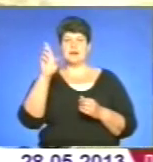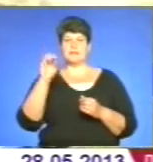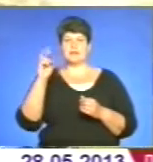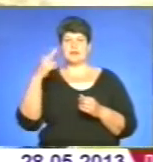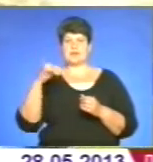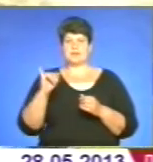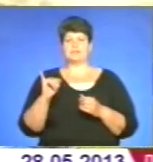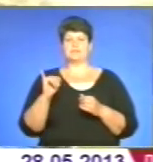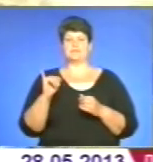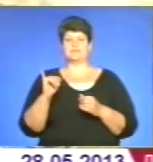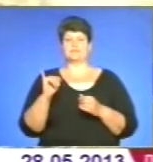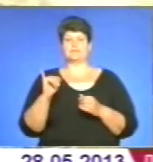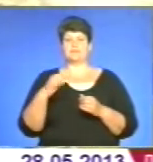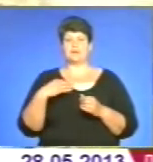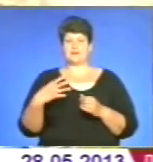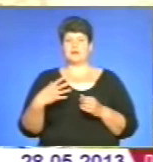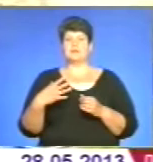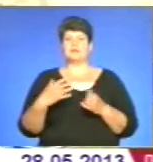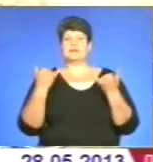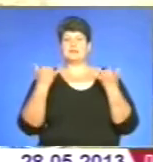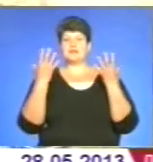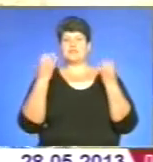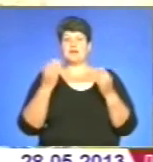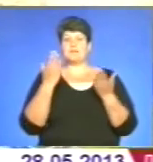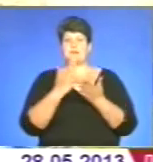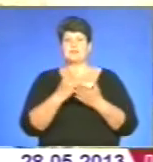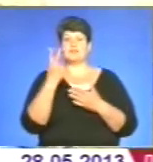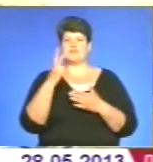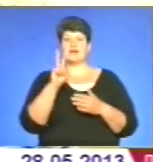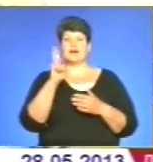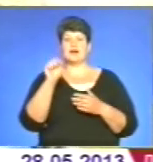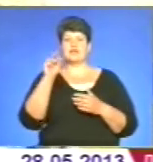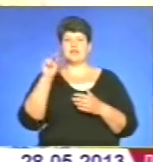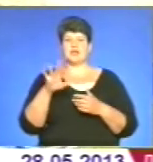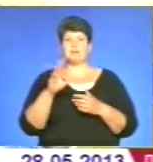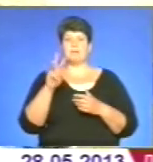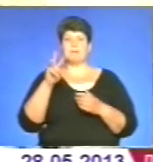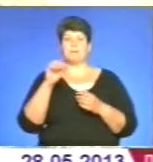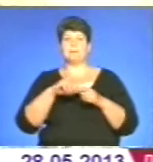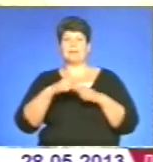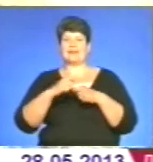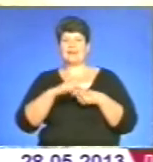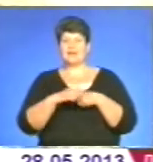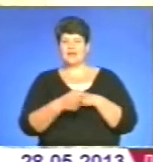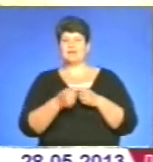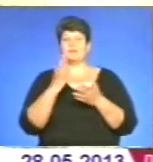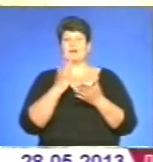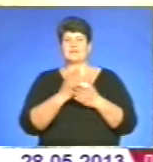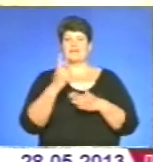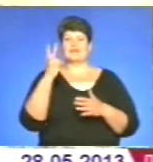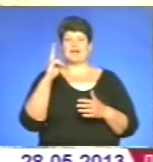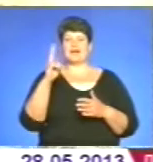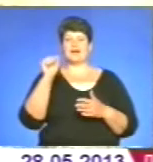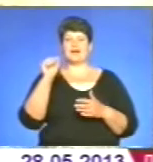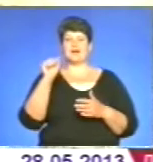-лебеді, білі. Тепер маємо ще дві качки мандаринки, маємо дві казарки ще також придбали.